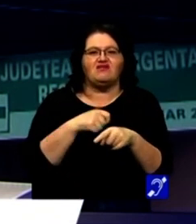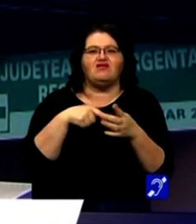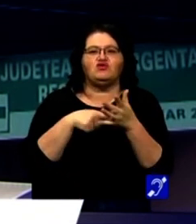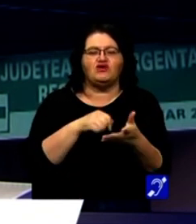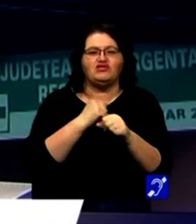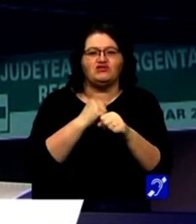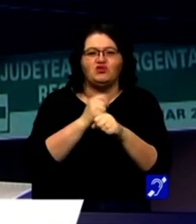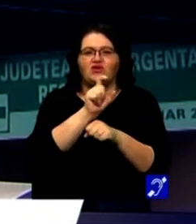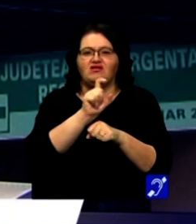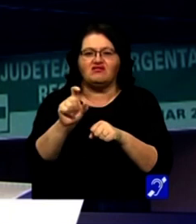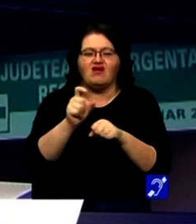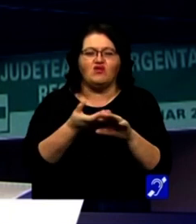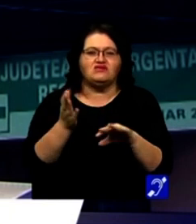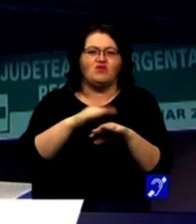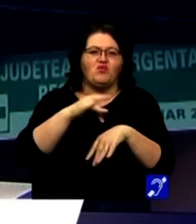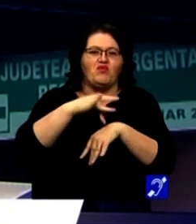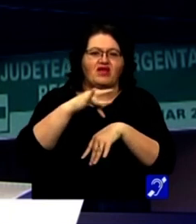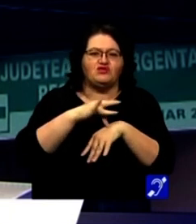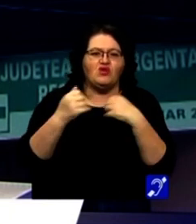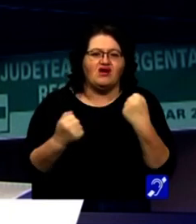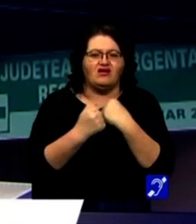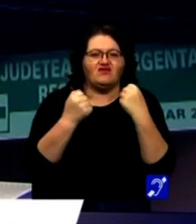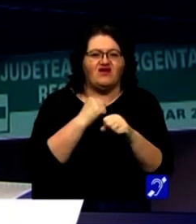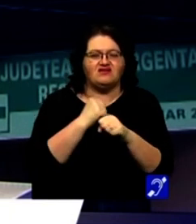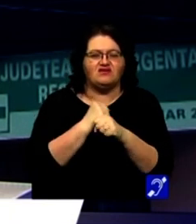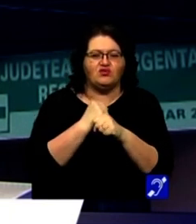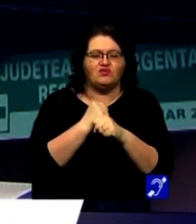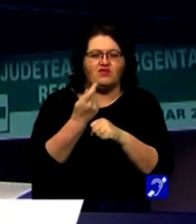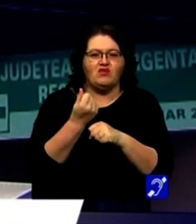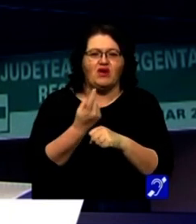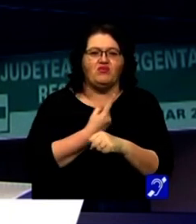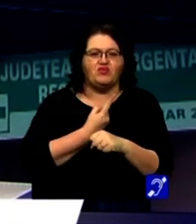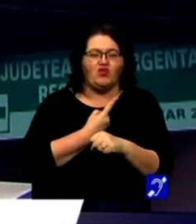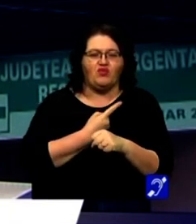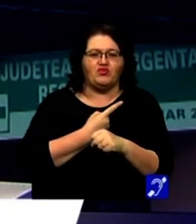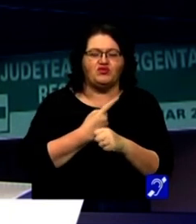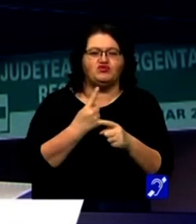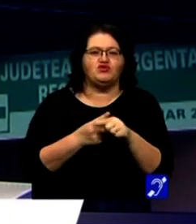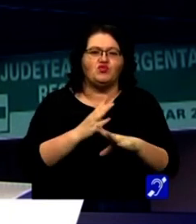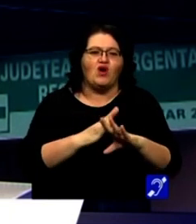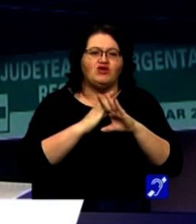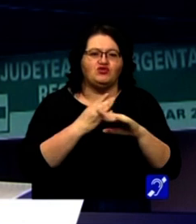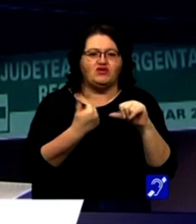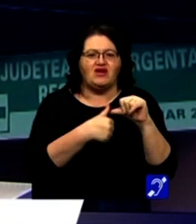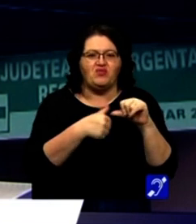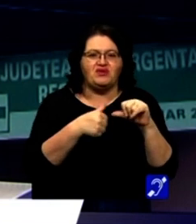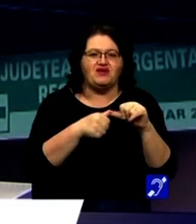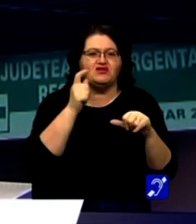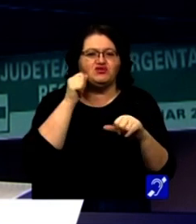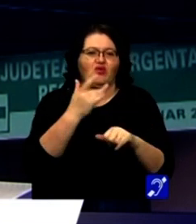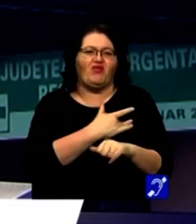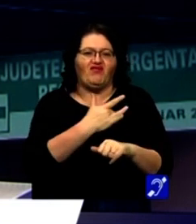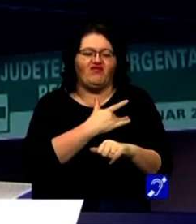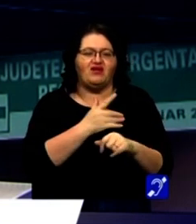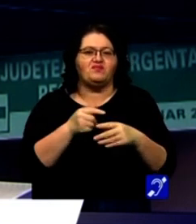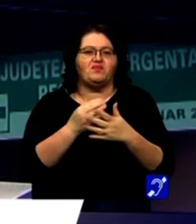acest lucru se datorează exclusiv medicilor care activează aici. Cu bani din propriul buzunar și cu ajutor de la prieteni și oameni de